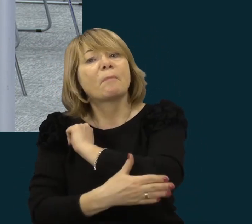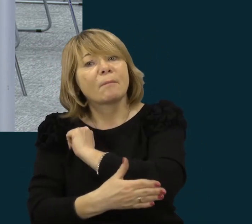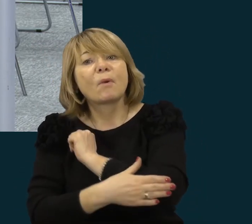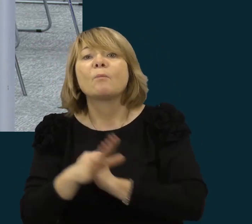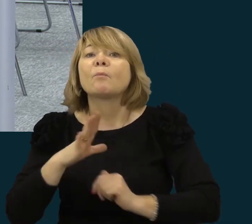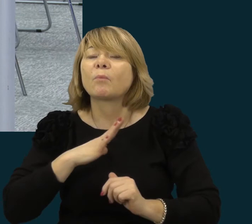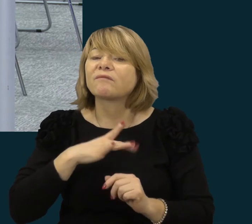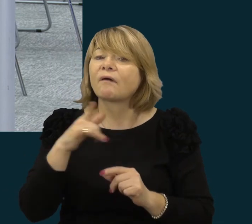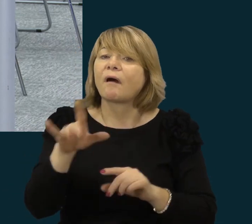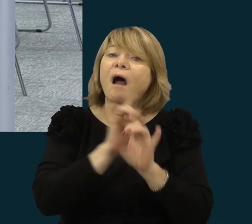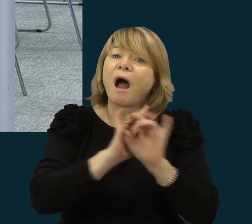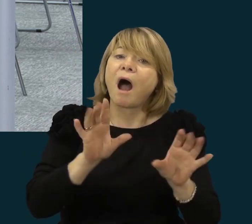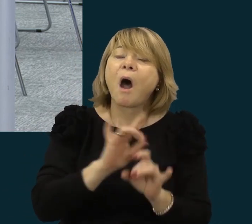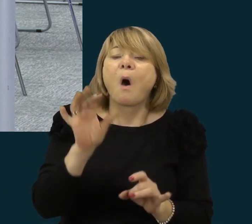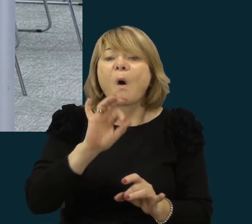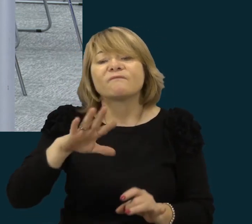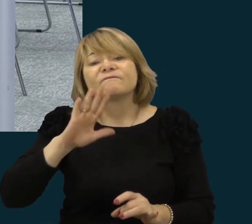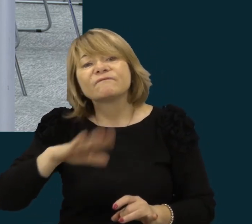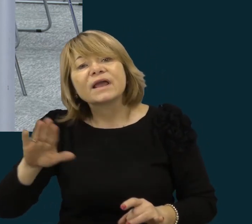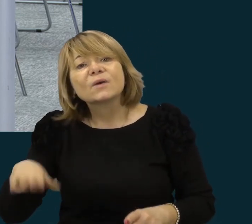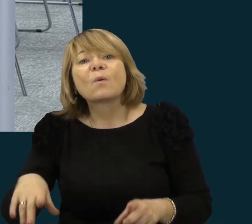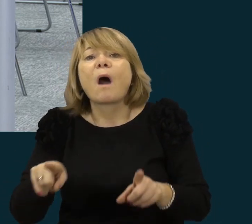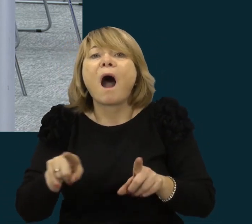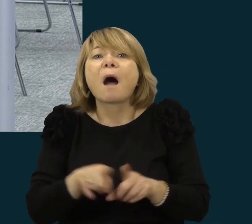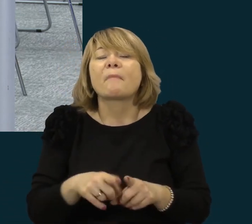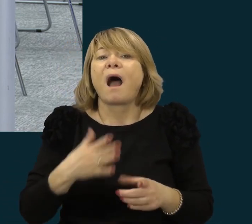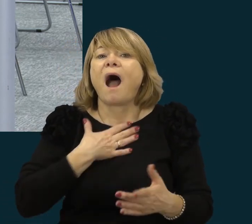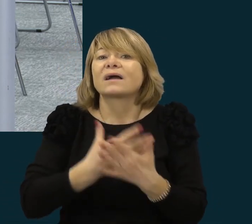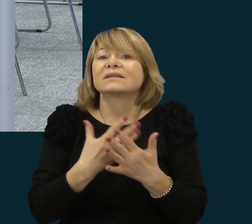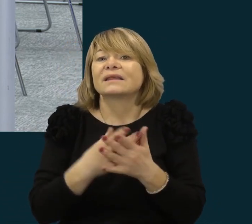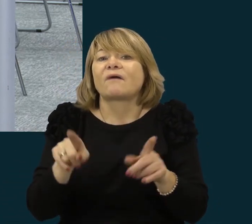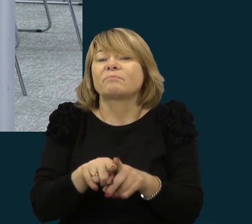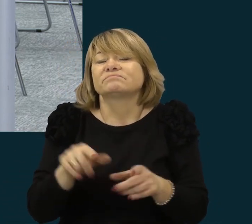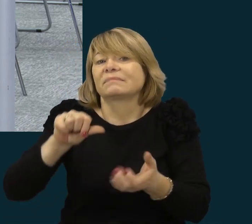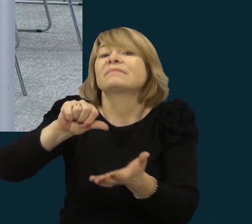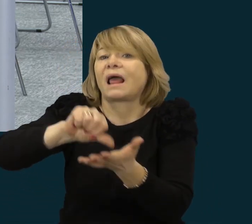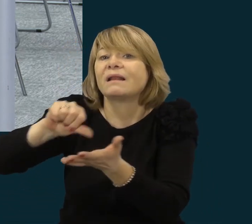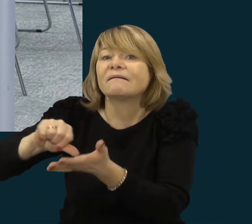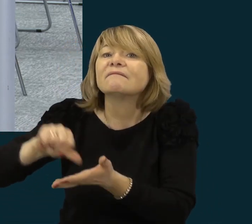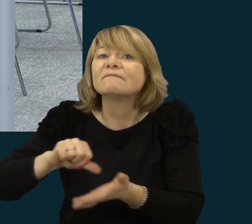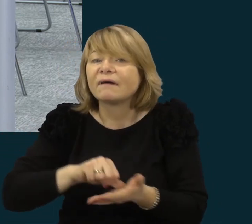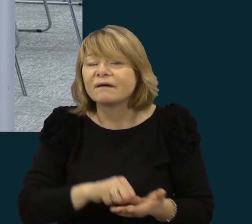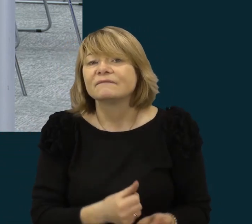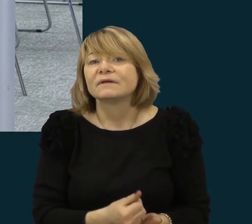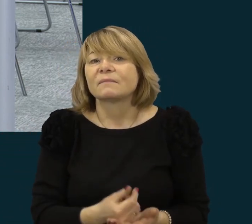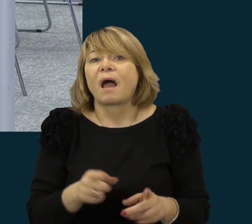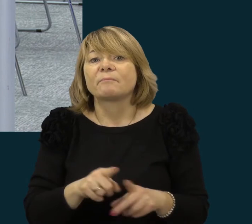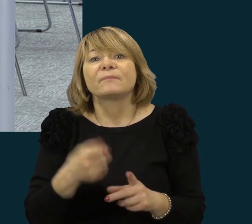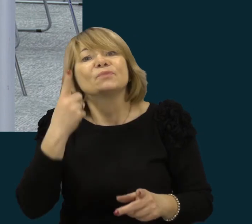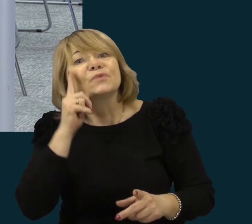vaikų, mokinių įsitraukimą, kad jis buvo, sakykim,